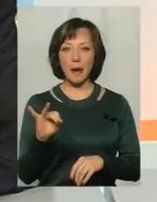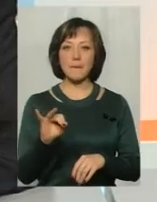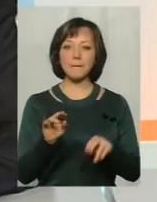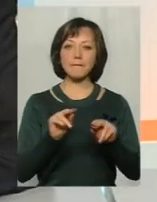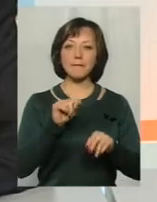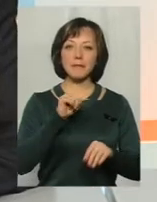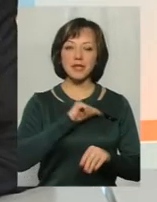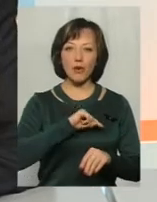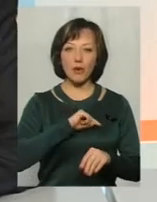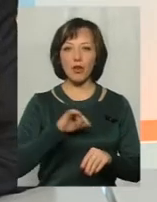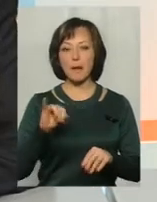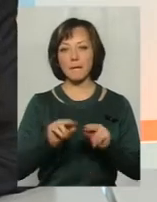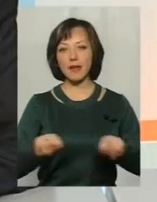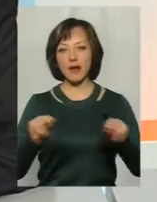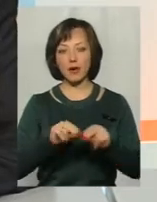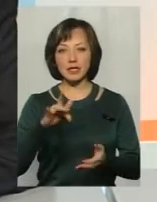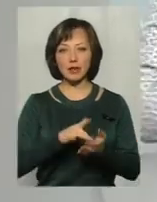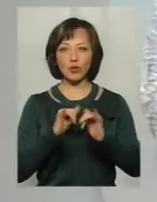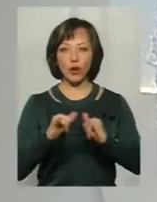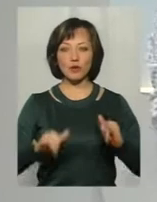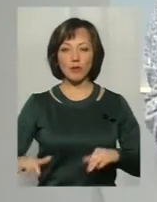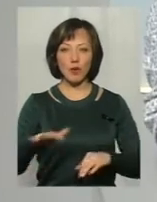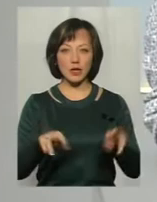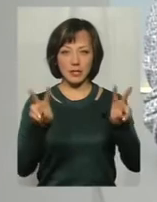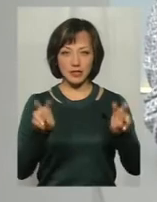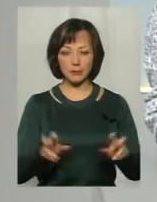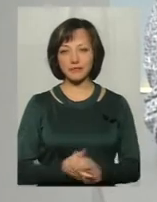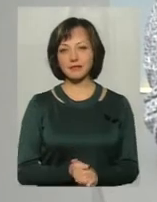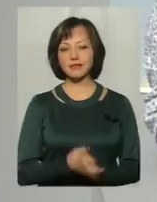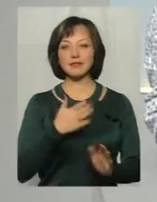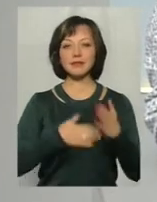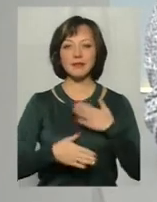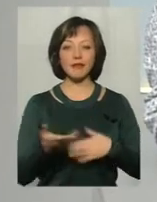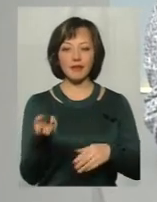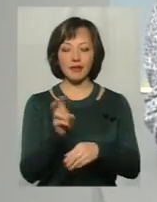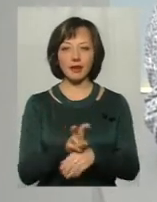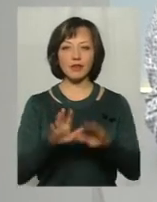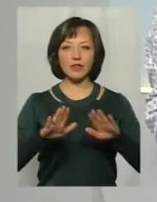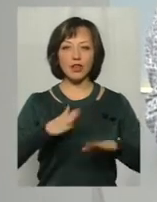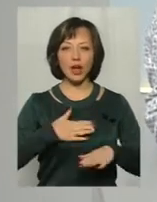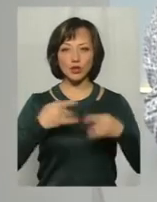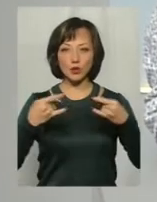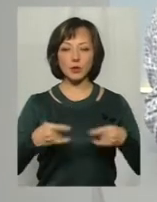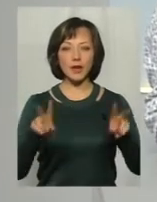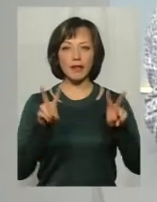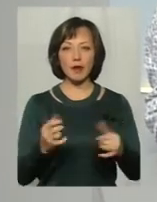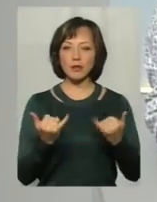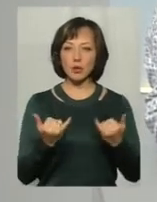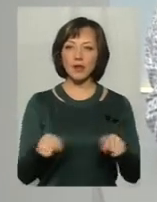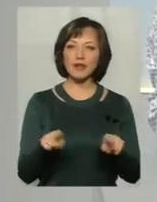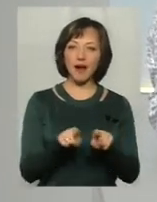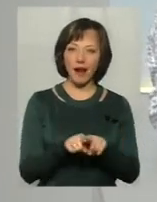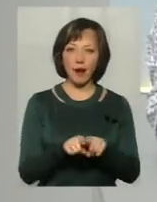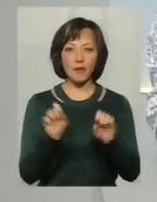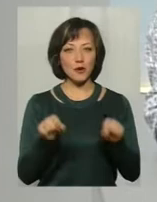педагог Центру розвитку «Простір». Доброго дня. Рада, що ви сьогодні завітали в нашу студію. Тема в нас сьогодні така,